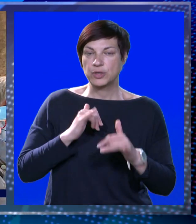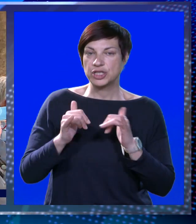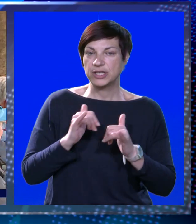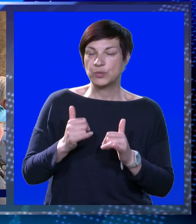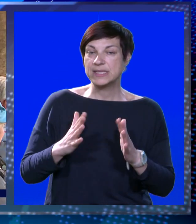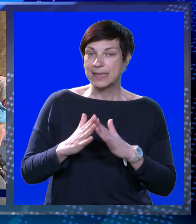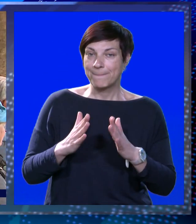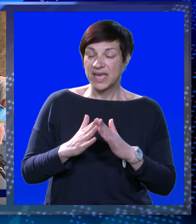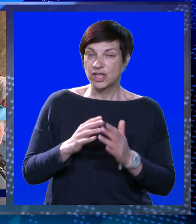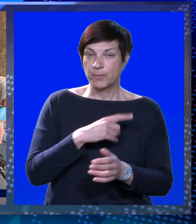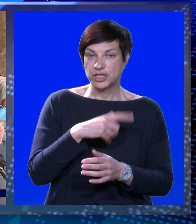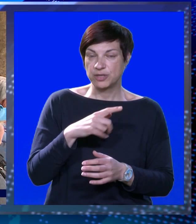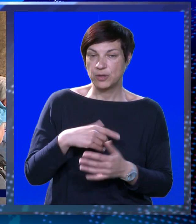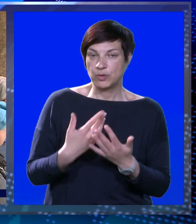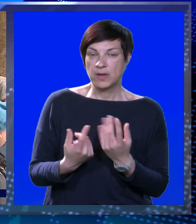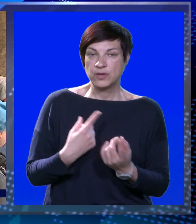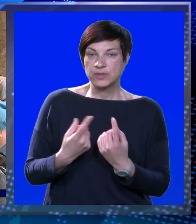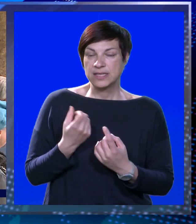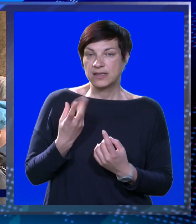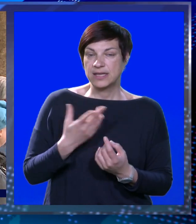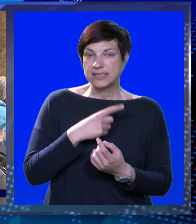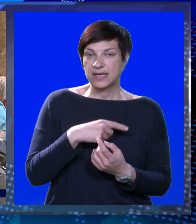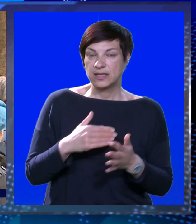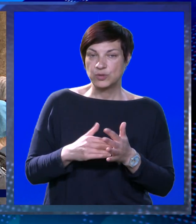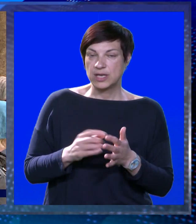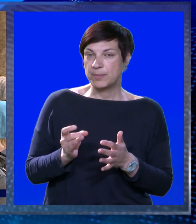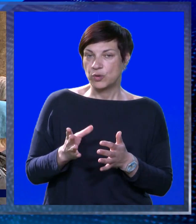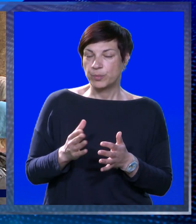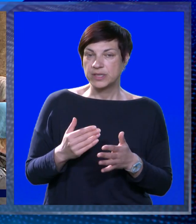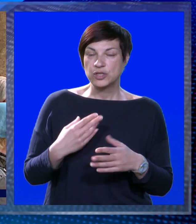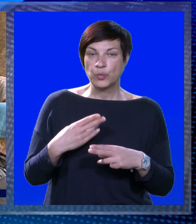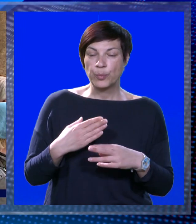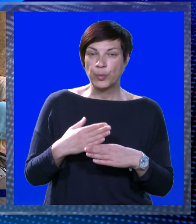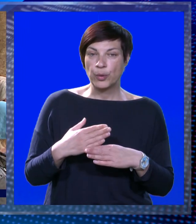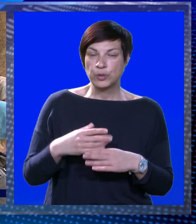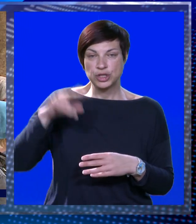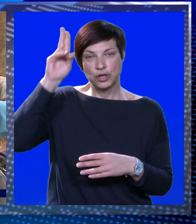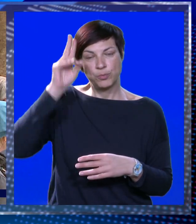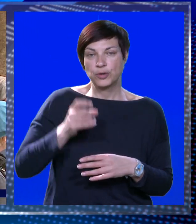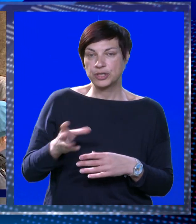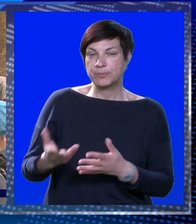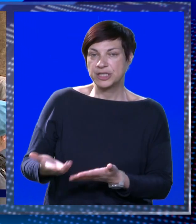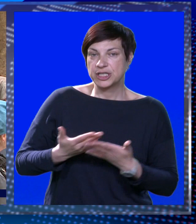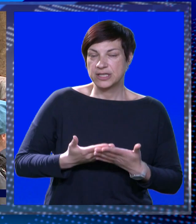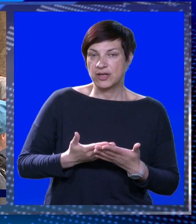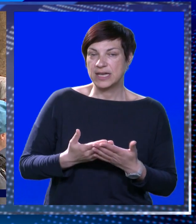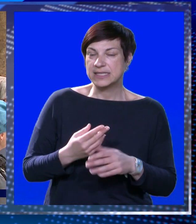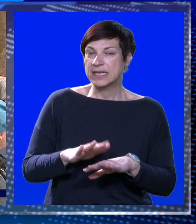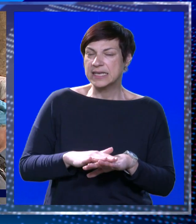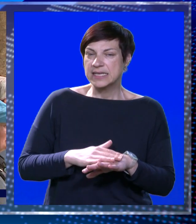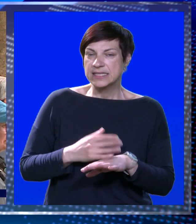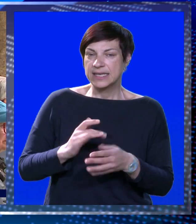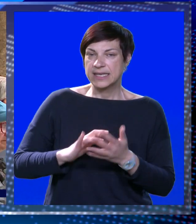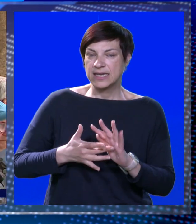pomoć i turistima i domaćima u onim situacijama kad ljudi stvarno trebaju brzu potrebu. A je omogućilo bi brže dolazak i